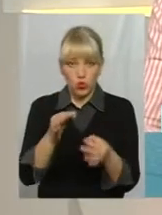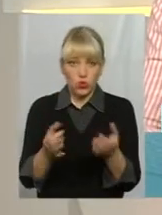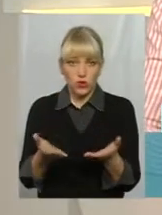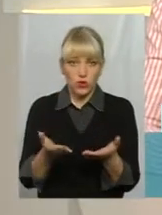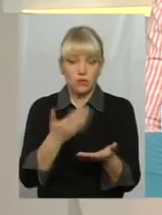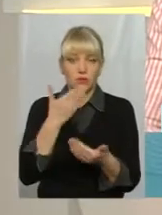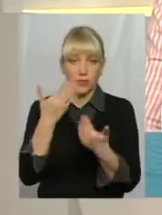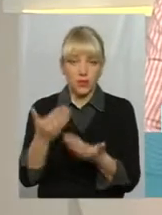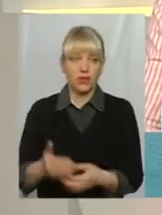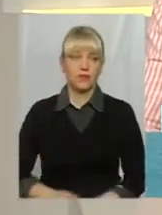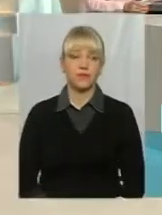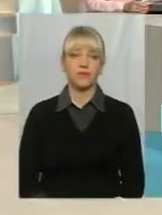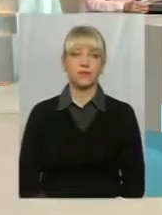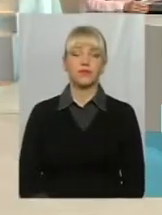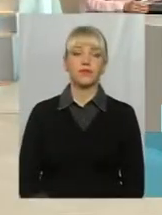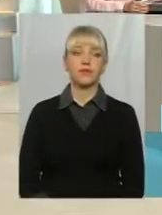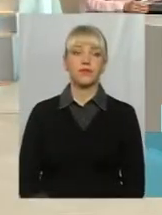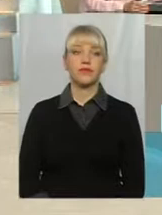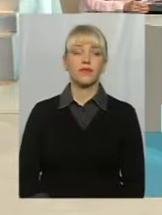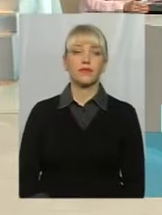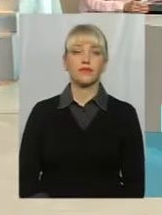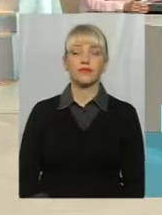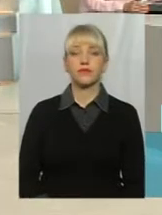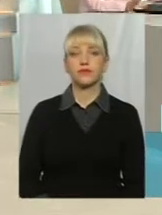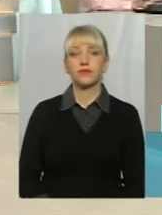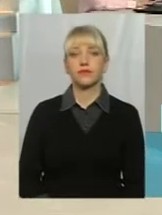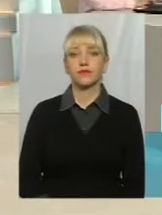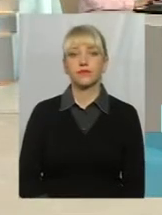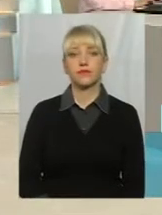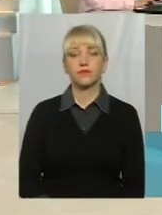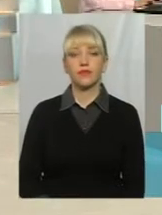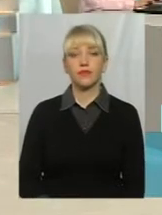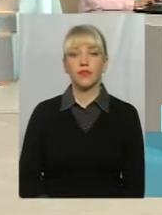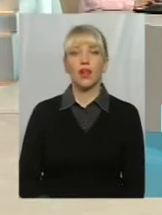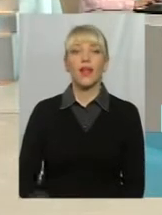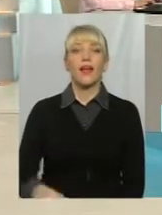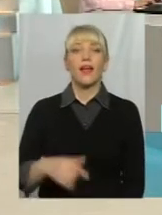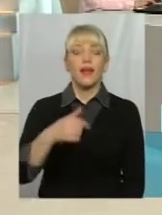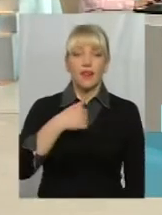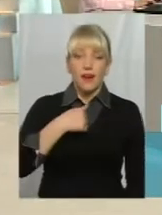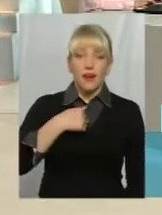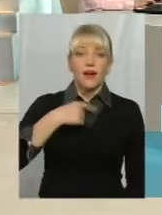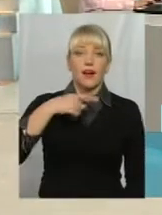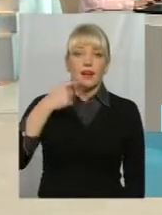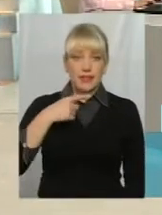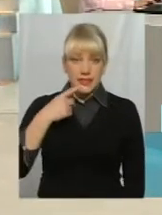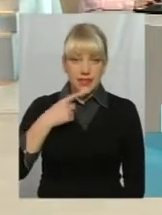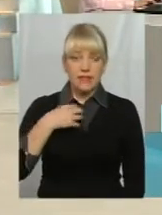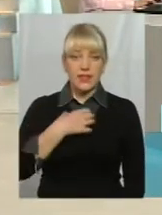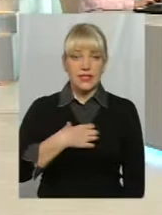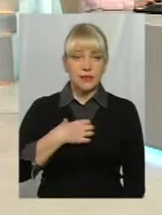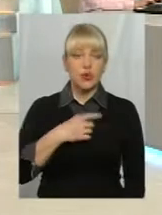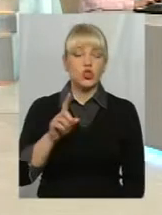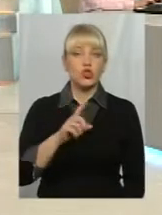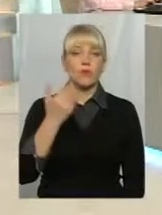запитали. Все, дякуємо за питання. Ну я б казав насамперед, щоб ви